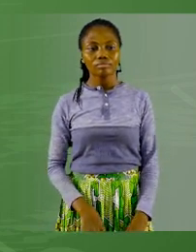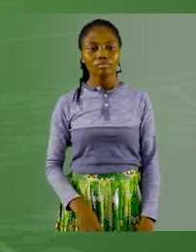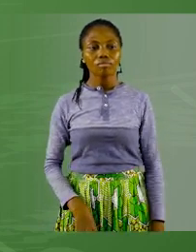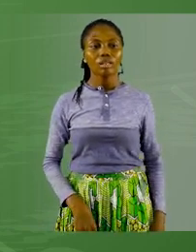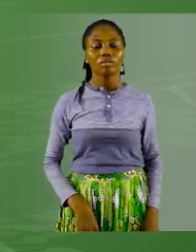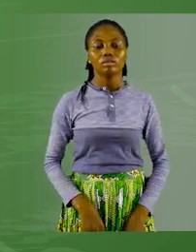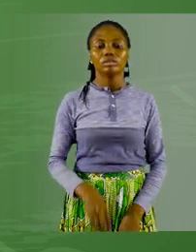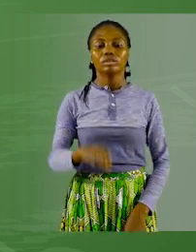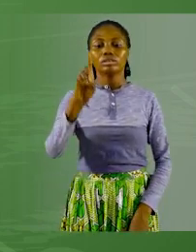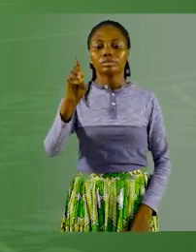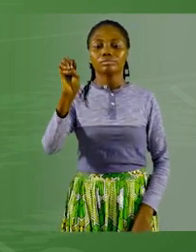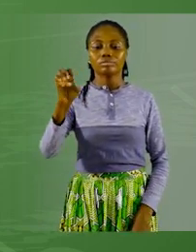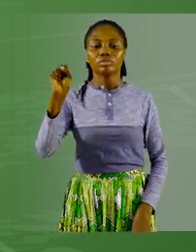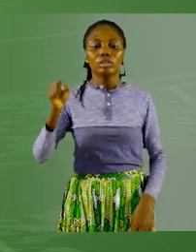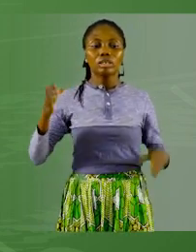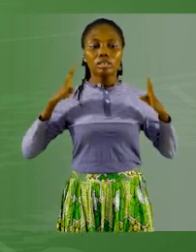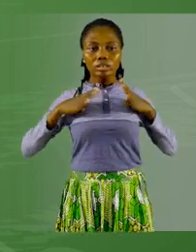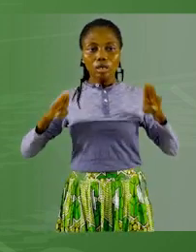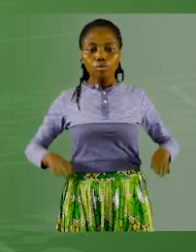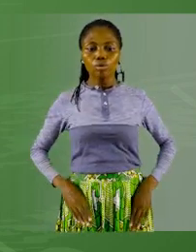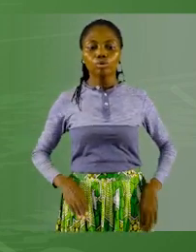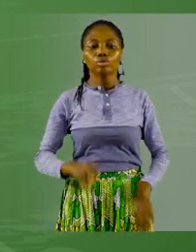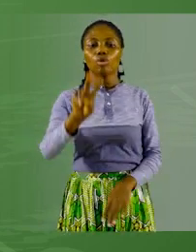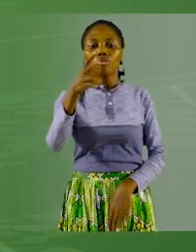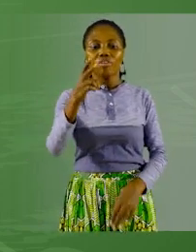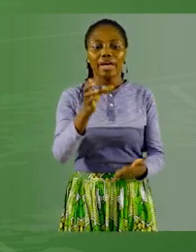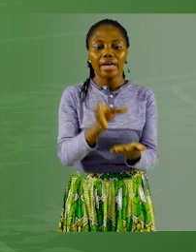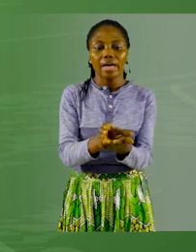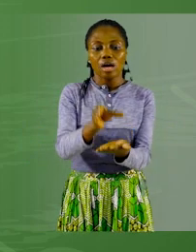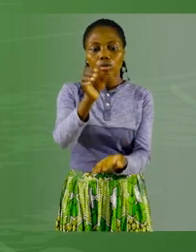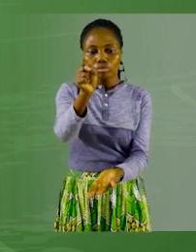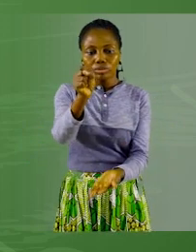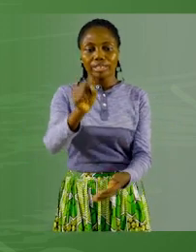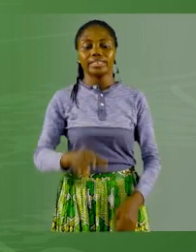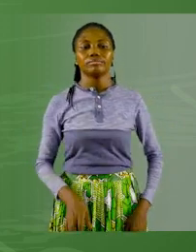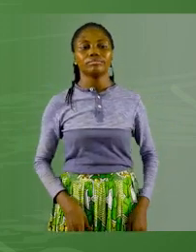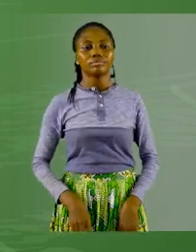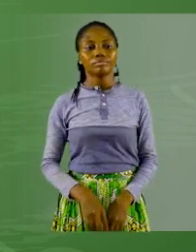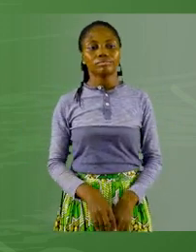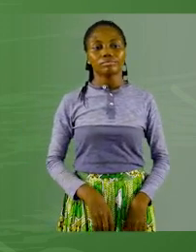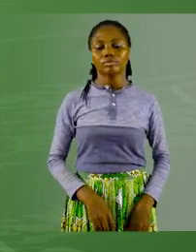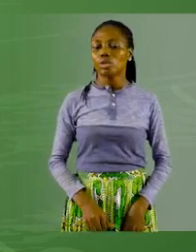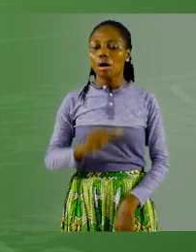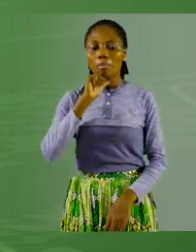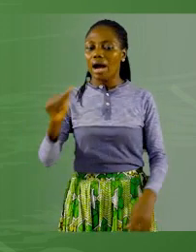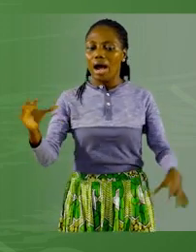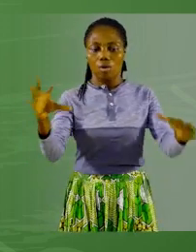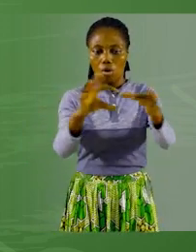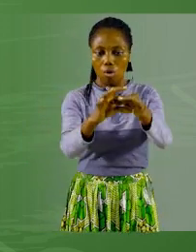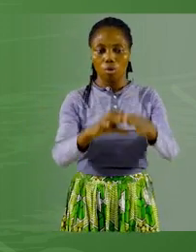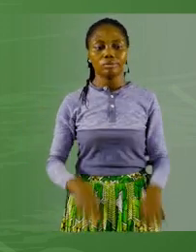Des blouses, verts, bouteilles. Des blouses, verts, bouteilles. Il n'y a pas d'accord.